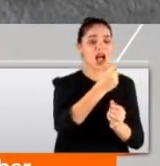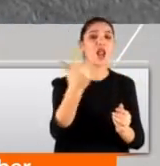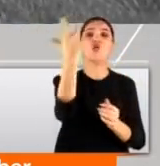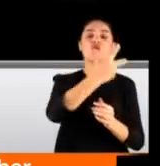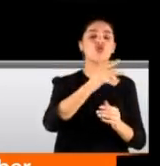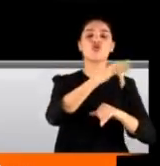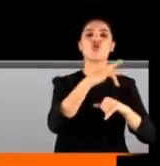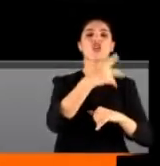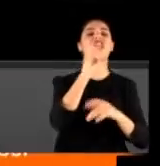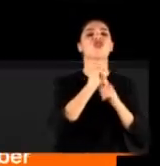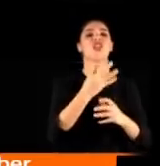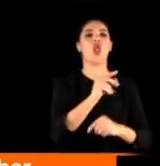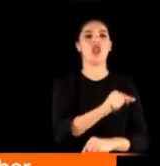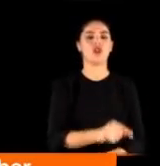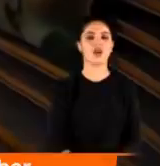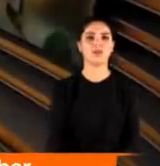Çin olacak.